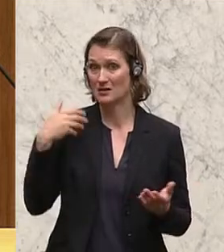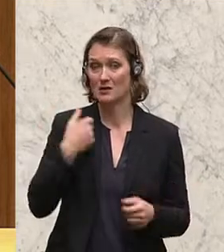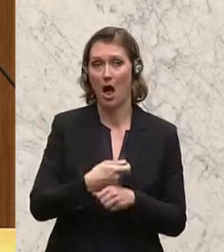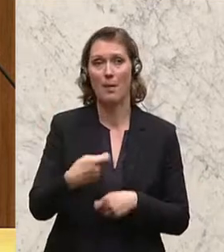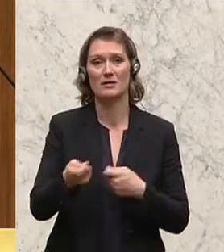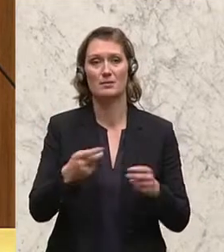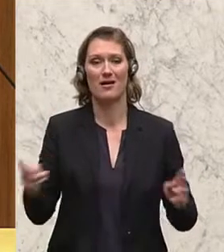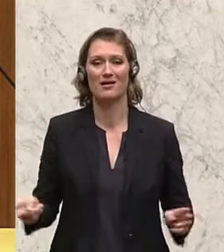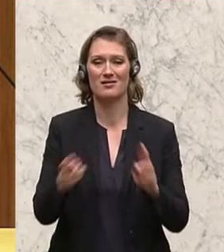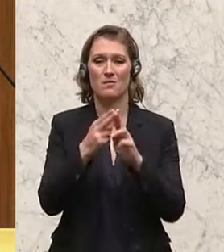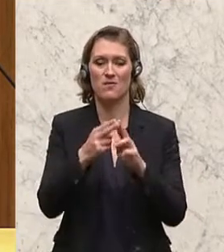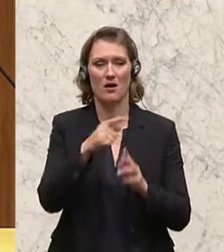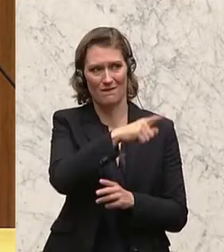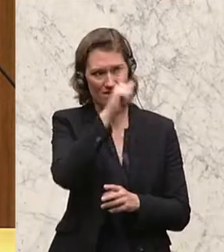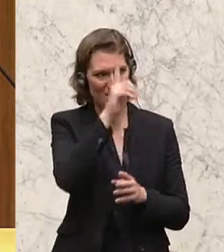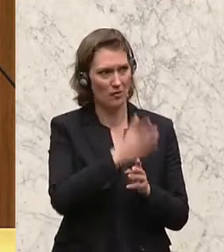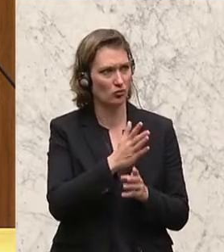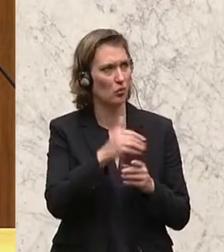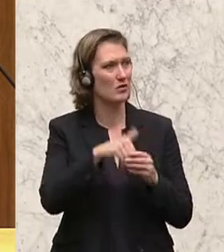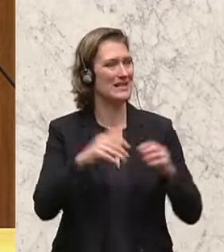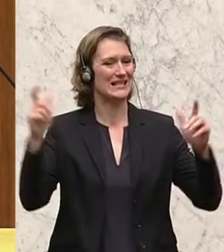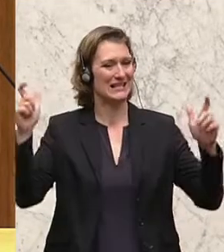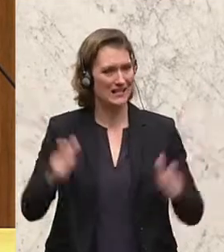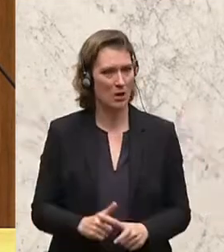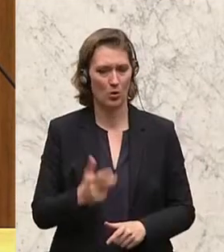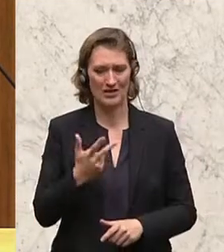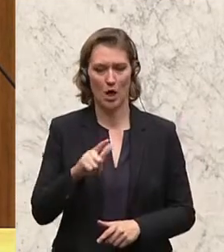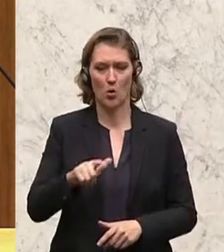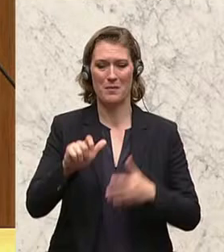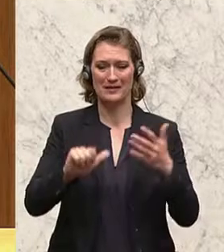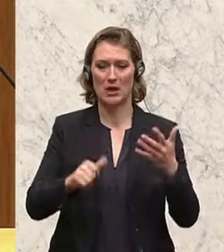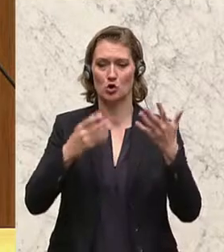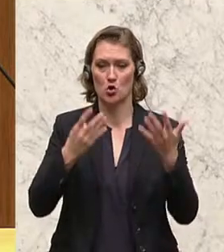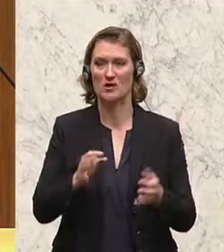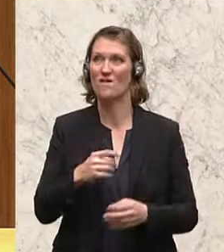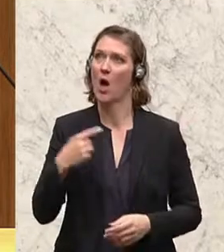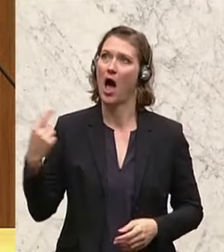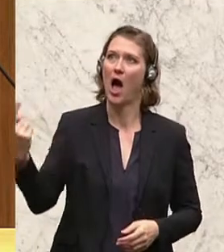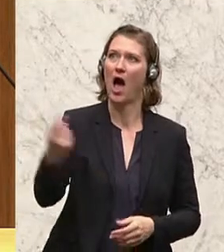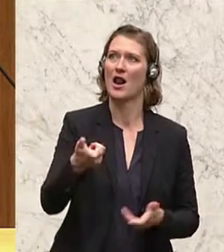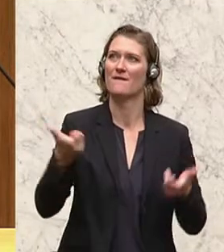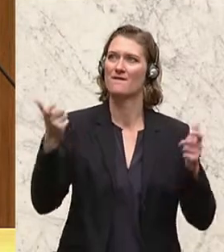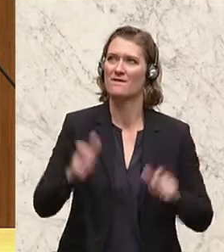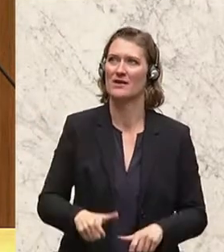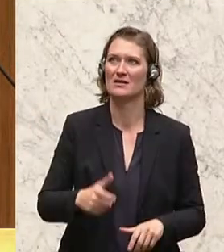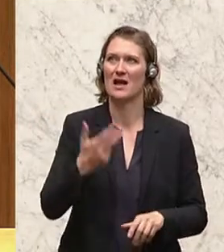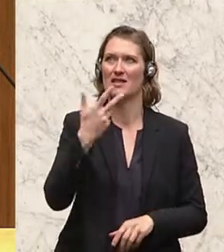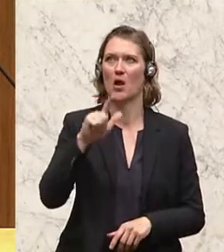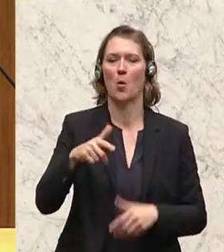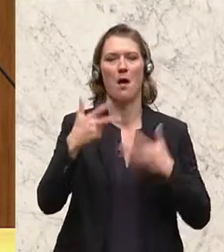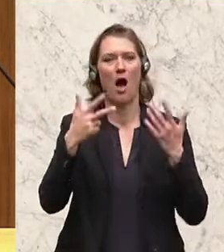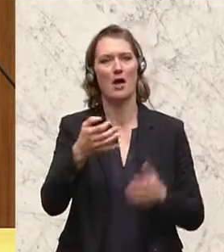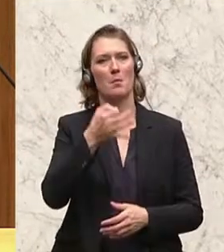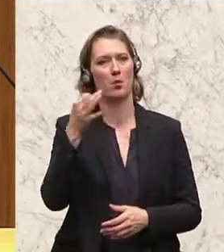Arbeitsmarktgipfel, dann würden Sie wissen, Senkung auf 3,96 für alle ist festgelegt und 3,8 Prozent